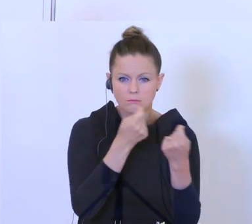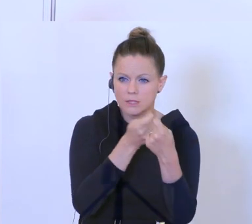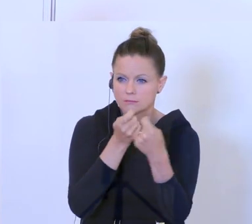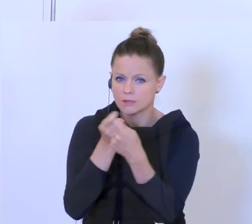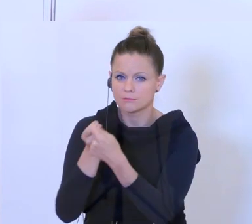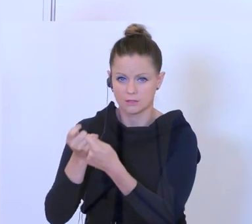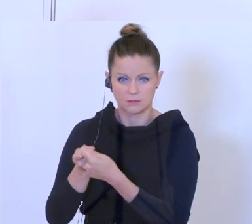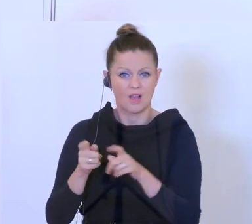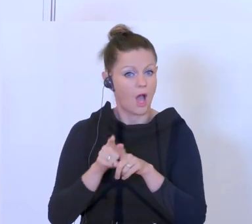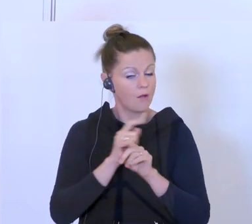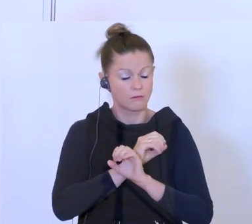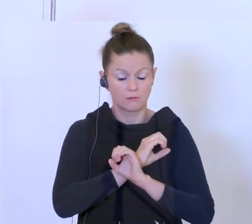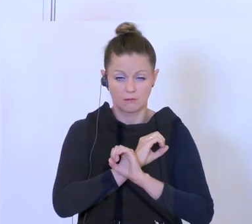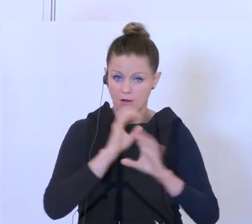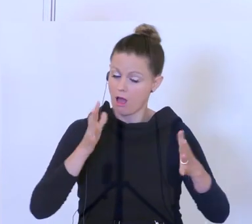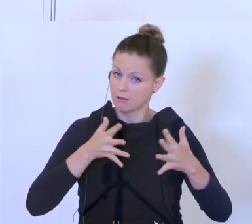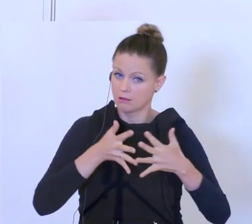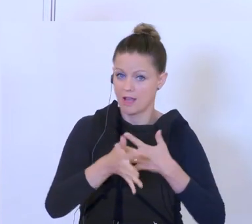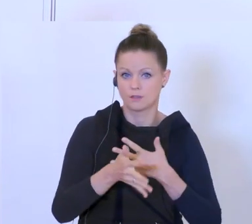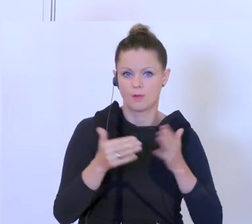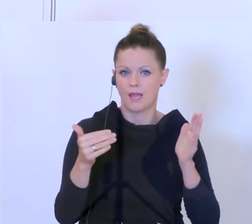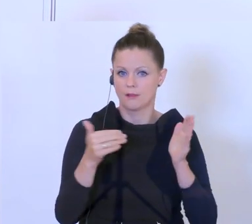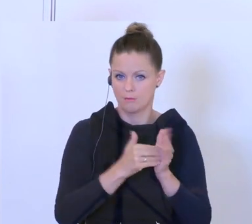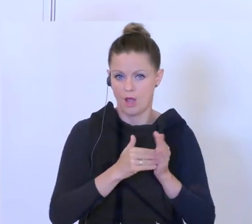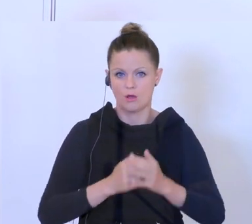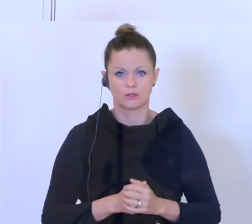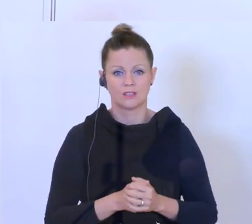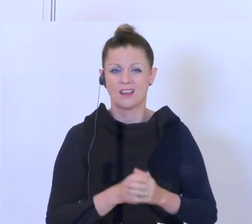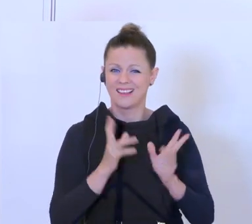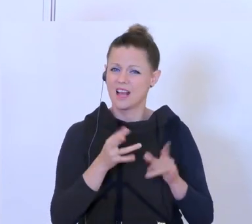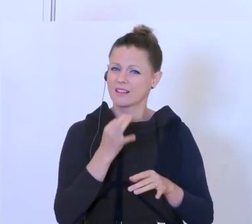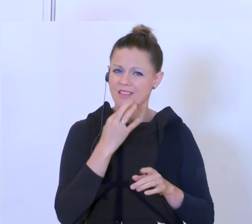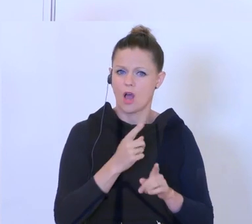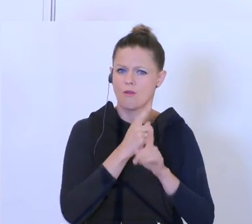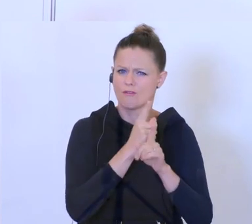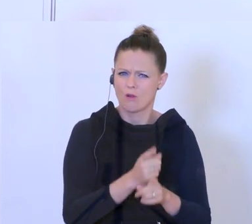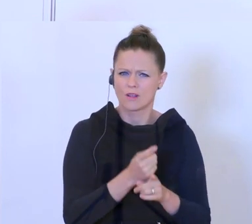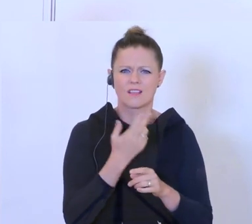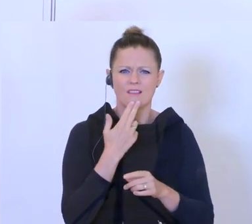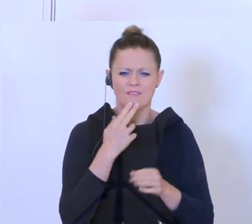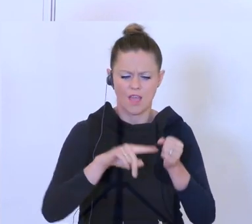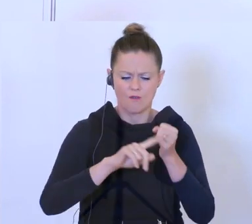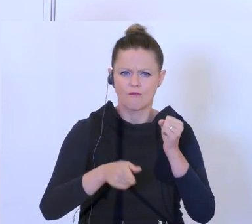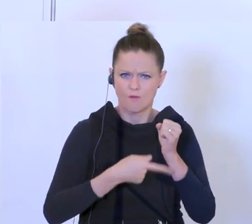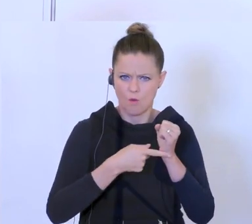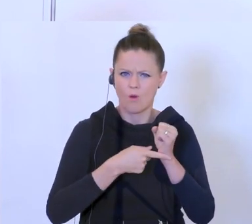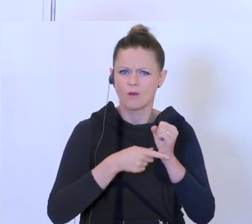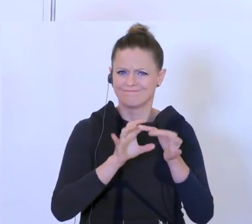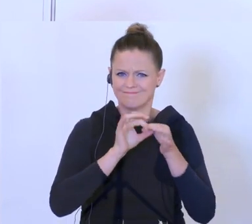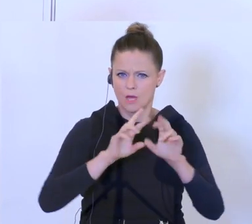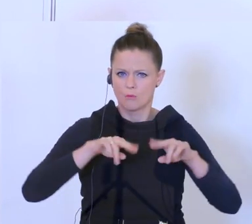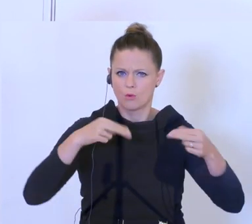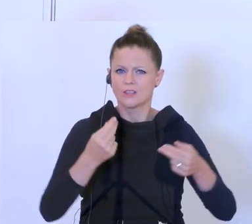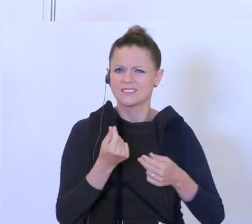Übrigen ganz transparent machen. Es wird genau nachverfolgbar sein, wer aus diesem Fonds von Bundesgeldern